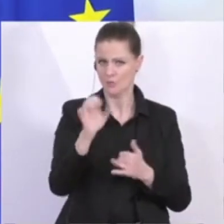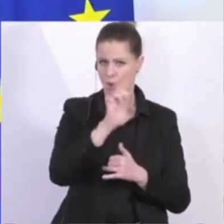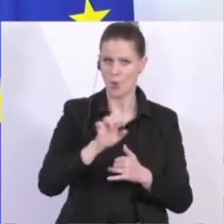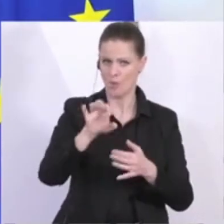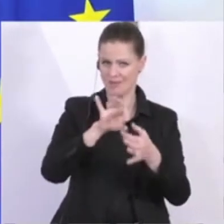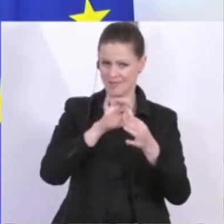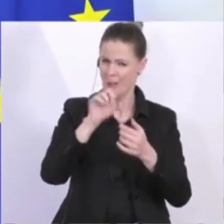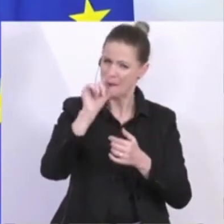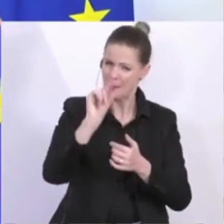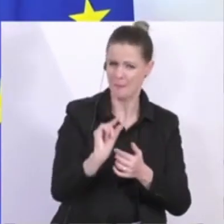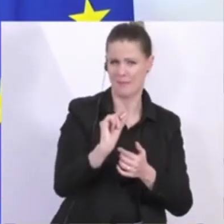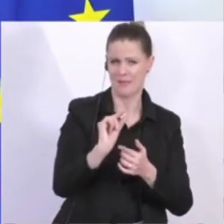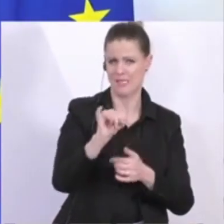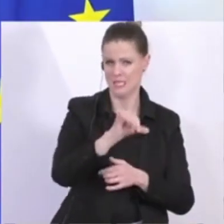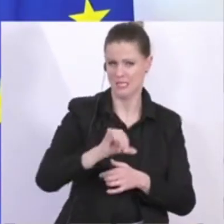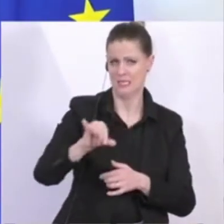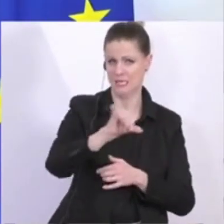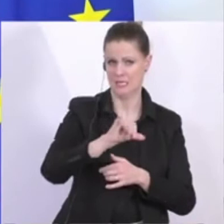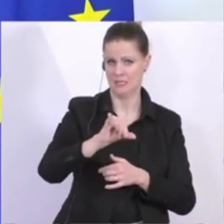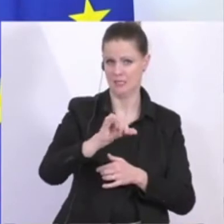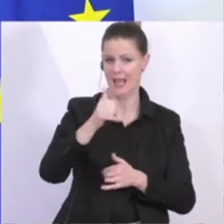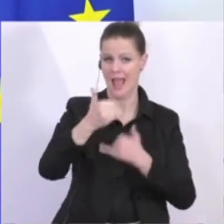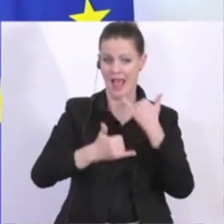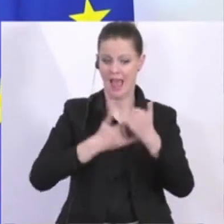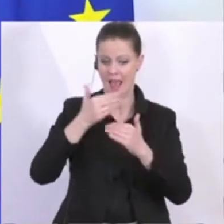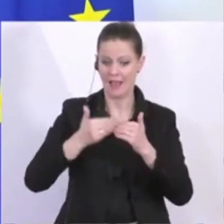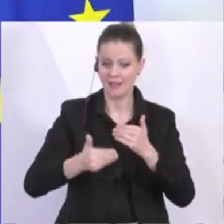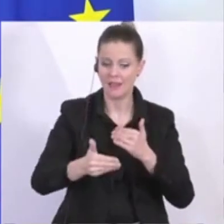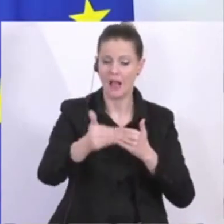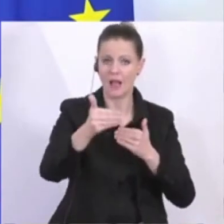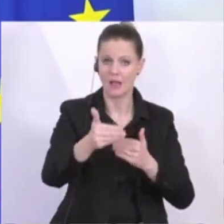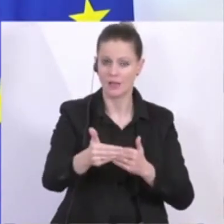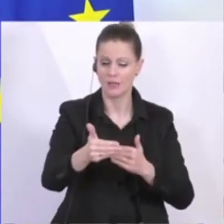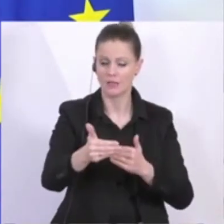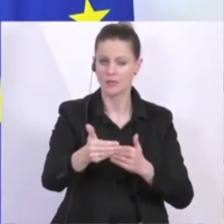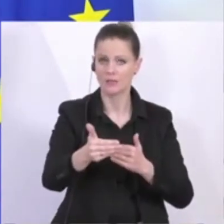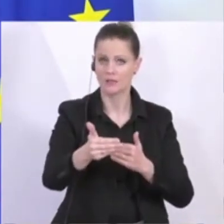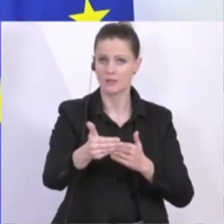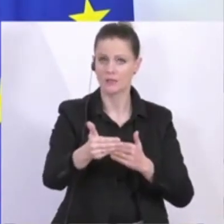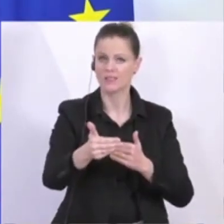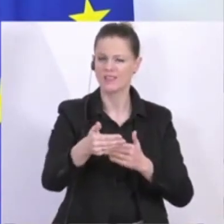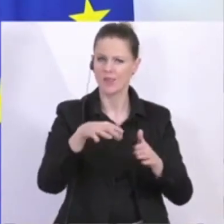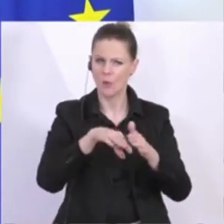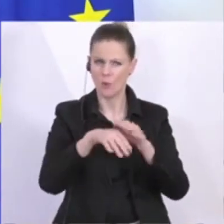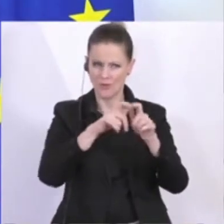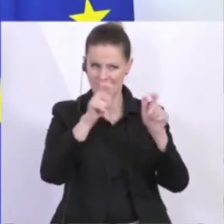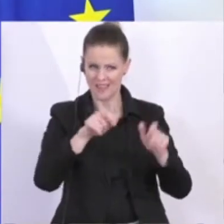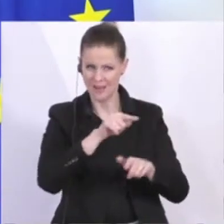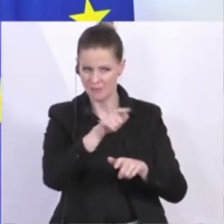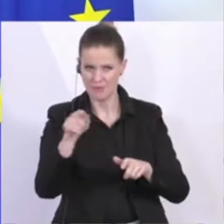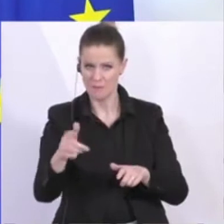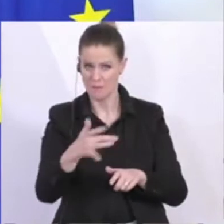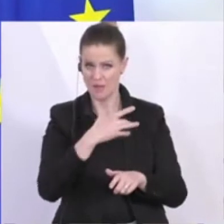ausgeht. Und nach einem Jahr sollte sich herausstellen, was diese unmittelbar betroffenen Unternehmen an der Stelle